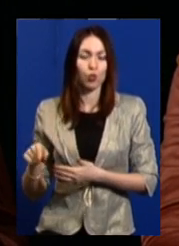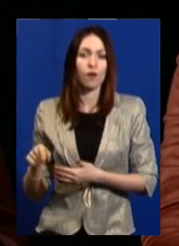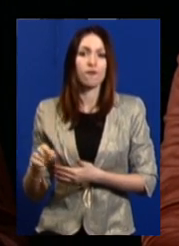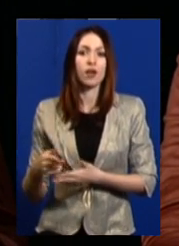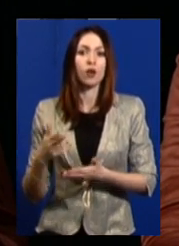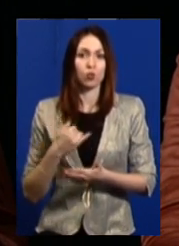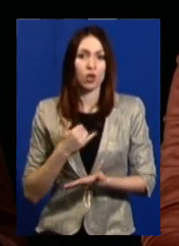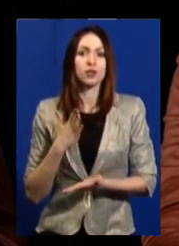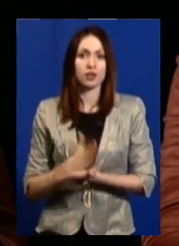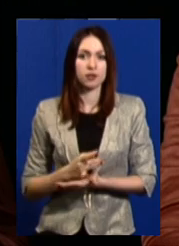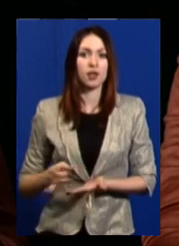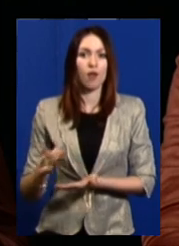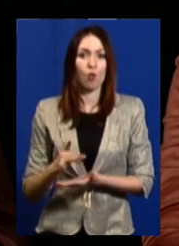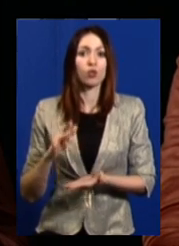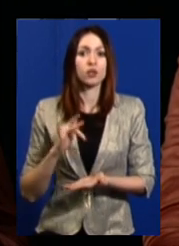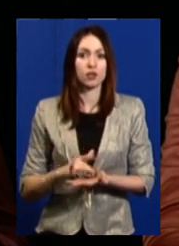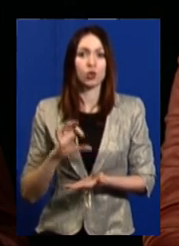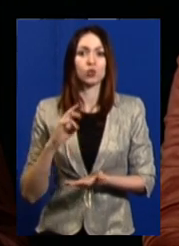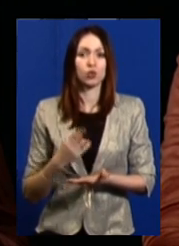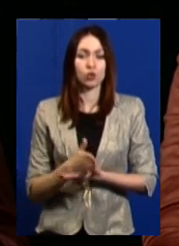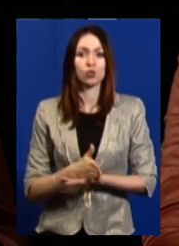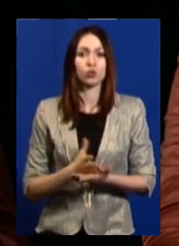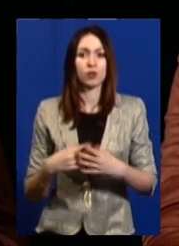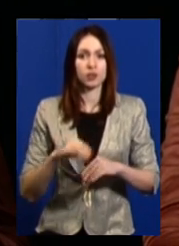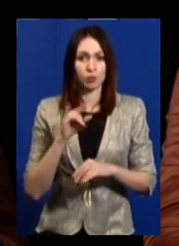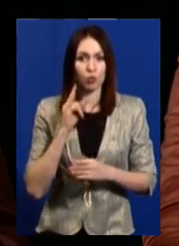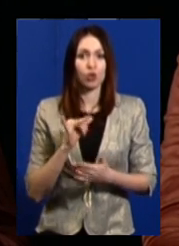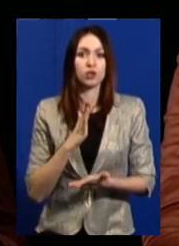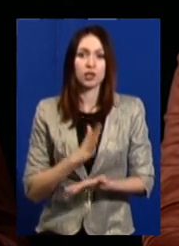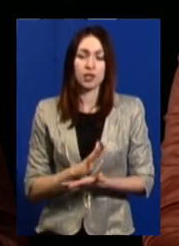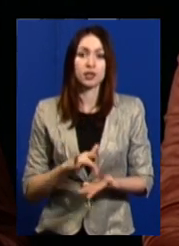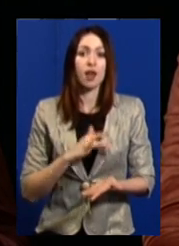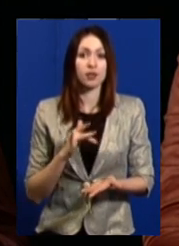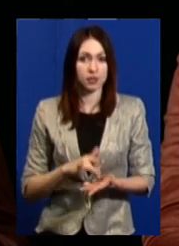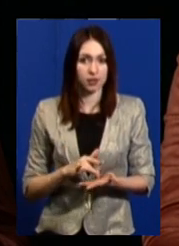районні центри соціальних служб для сім'ї та молоді, існують міські,